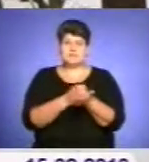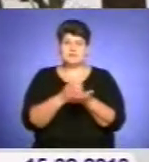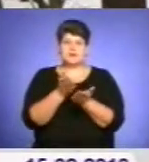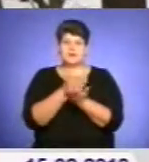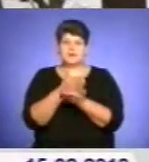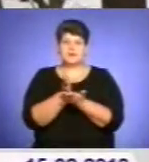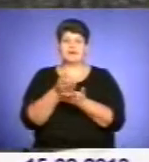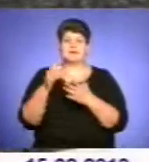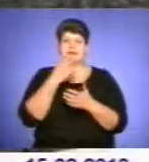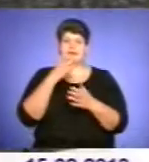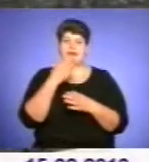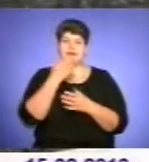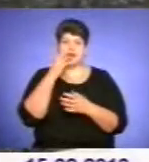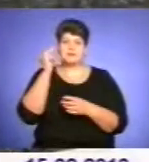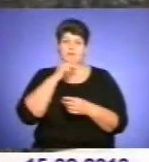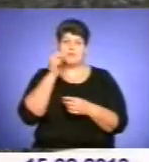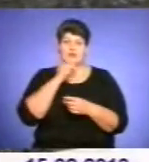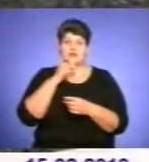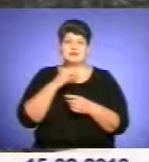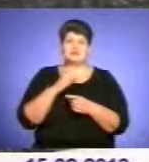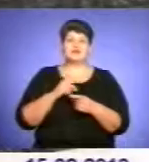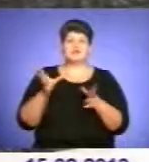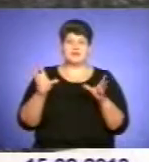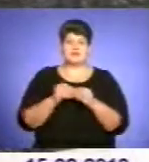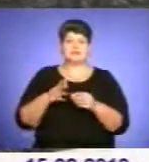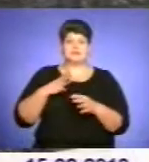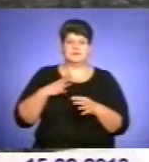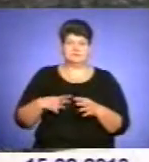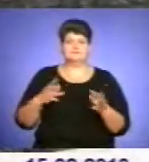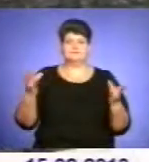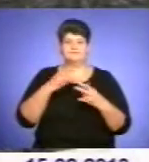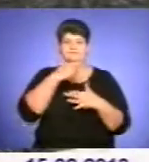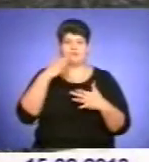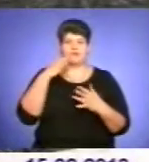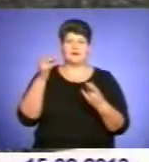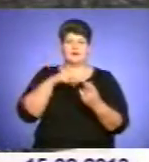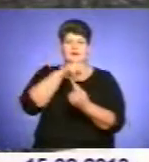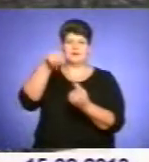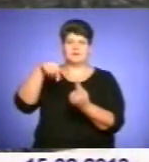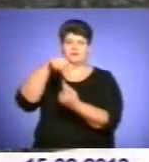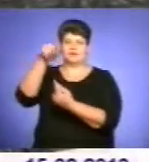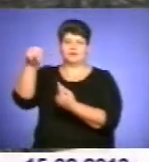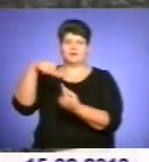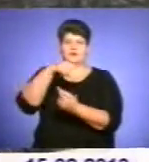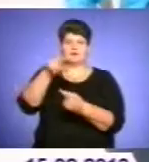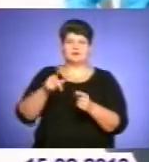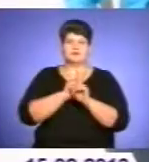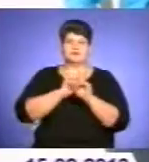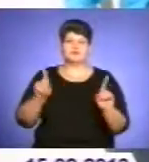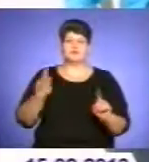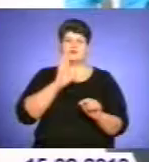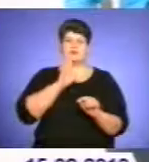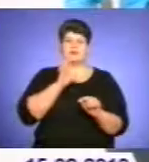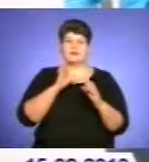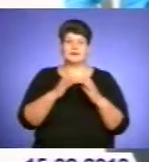атрибути мандрівника. Також радість запастися терпінням, оскільки часто доводиться блукати, особливо у жіночих колективах. А ще